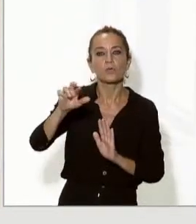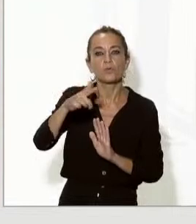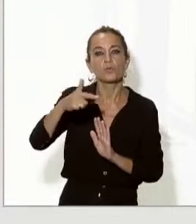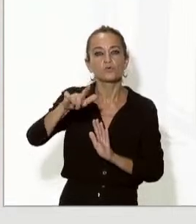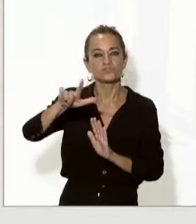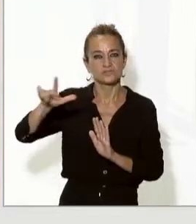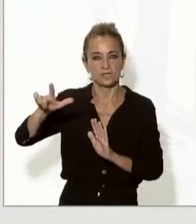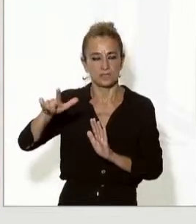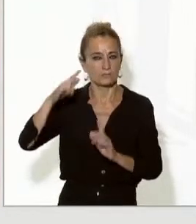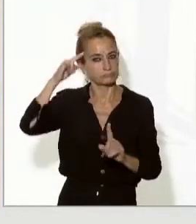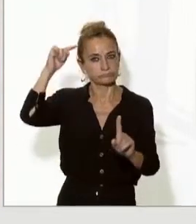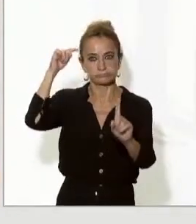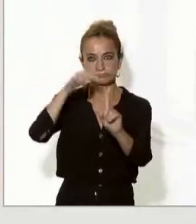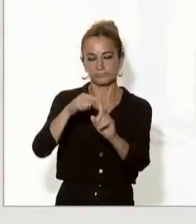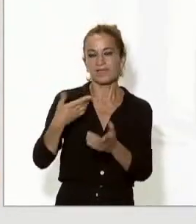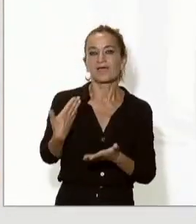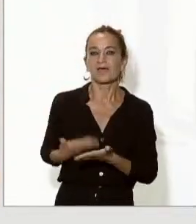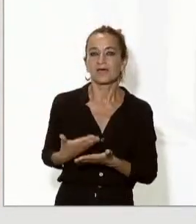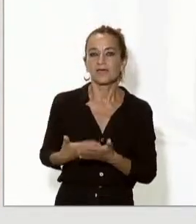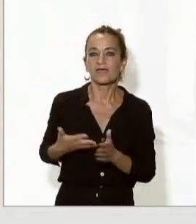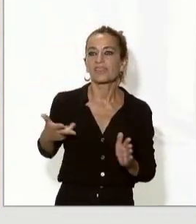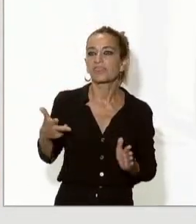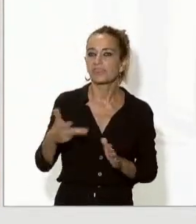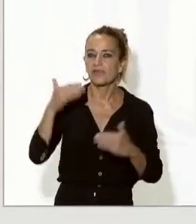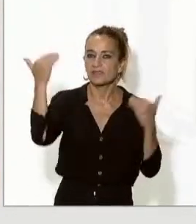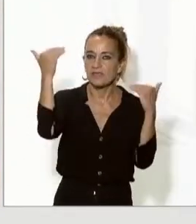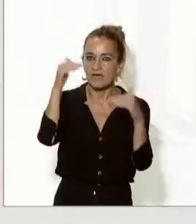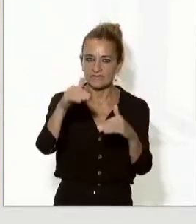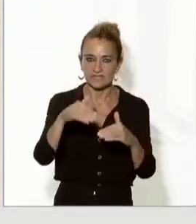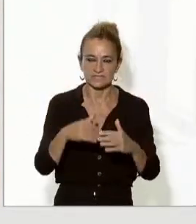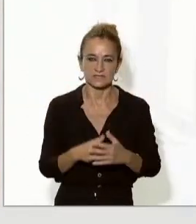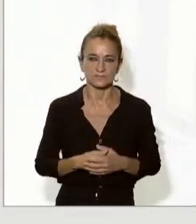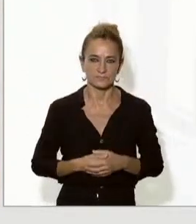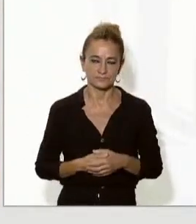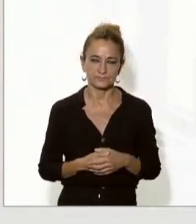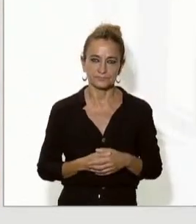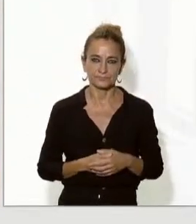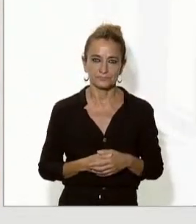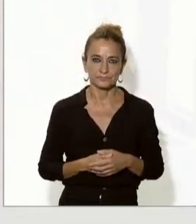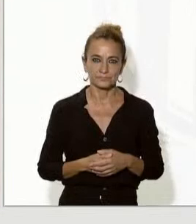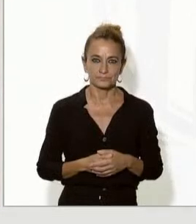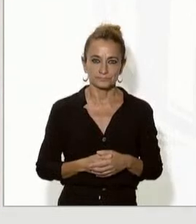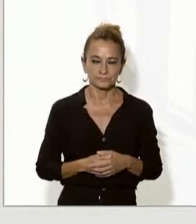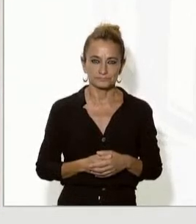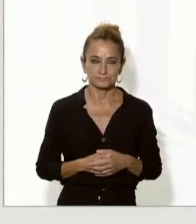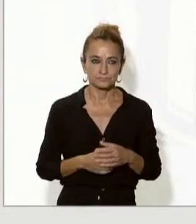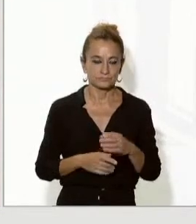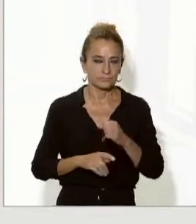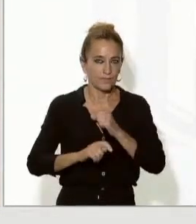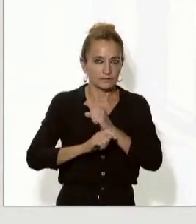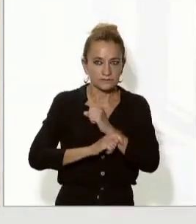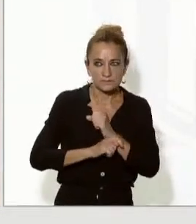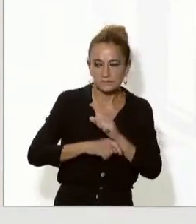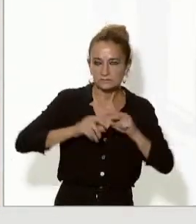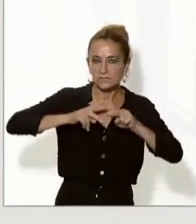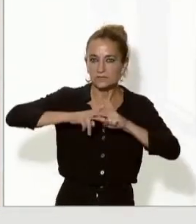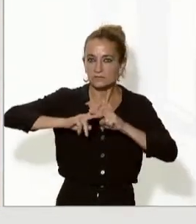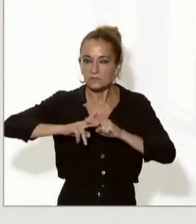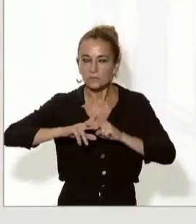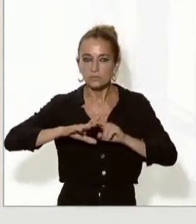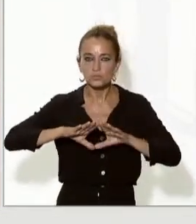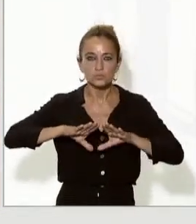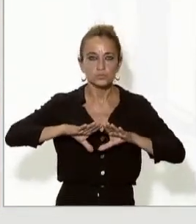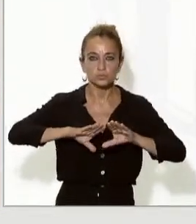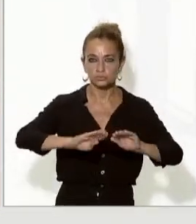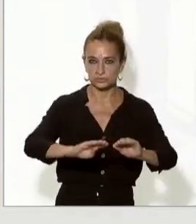el dret a l'habitatge, i per tant tots els instruments de col·laboració que portem a terme arreu del país, a través de l